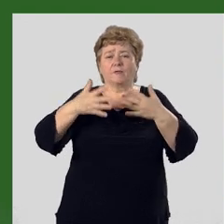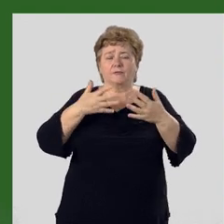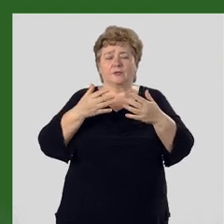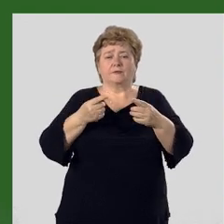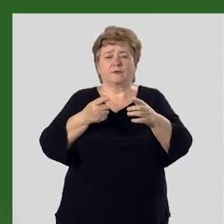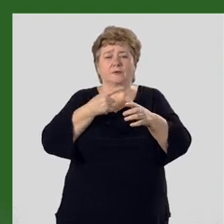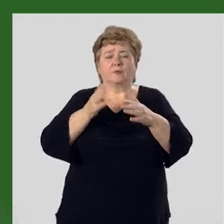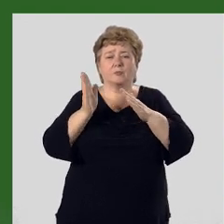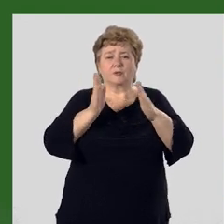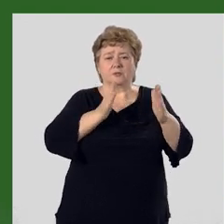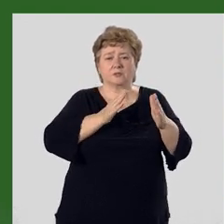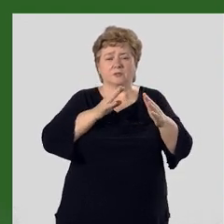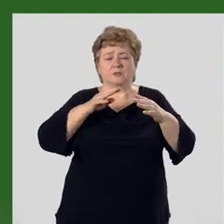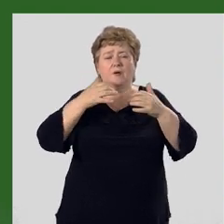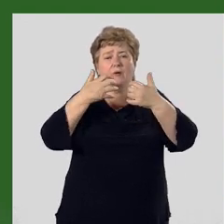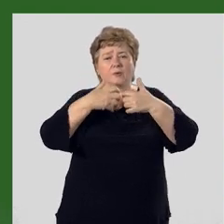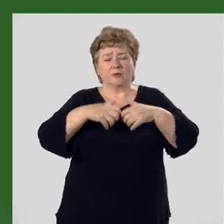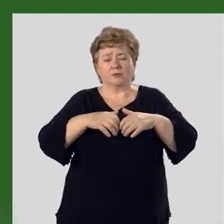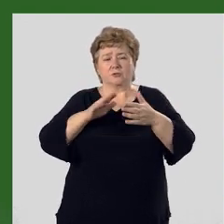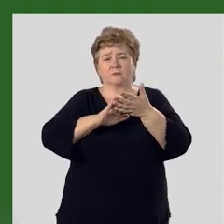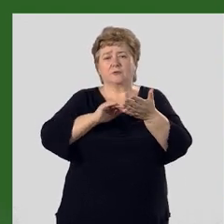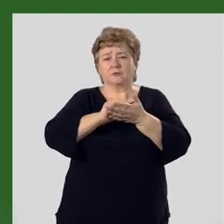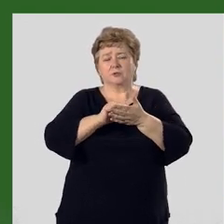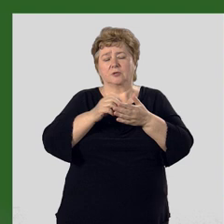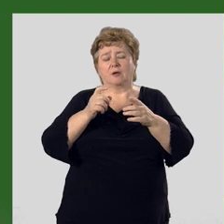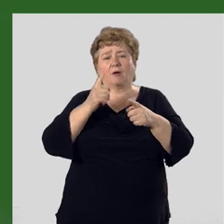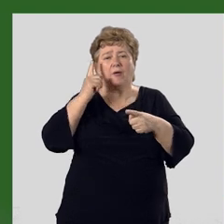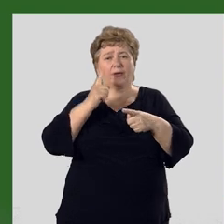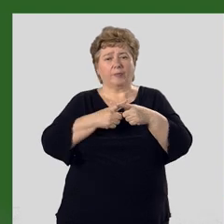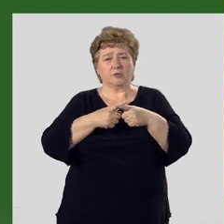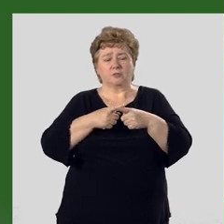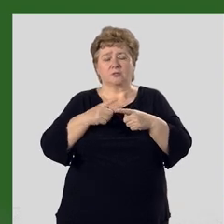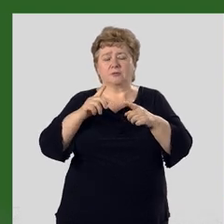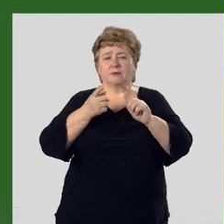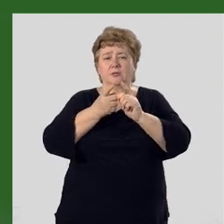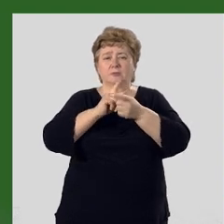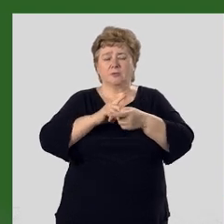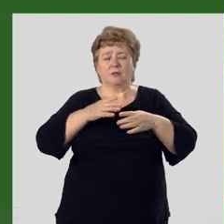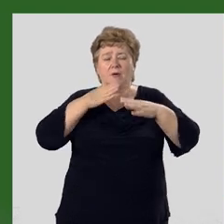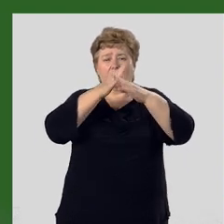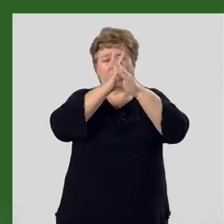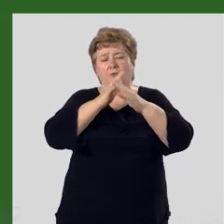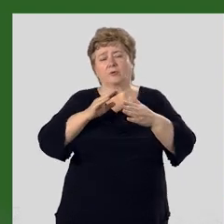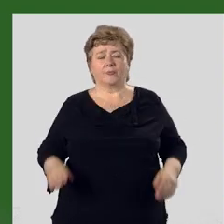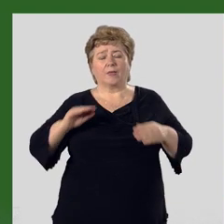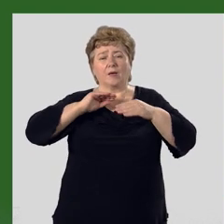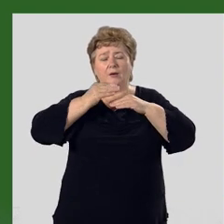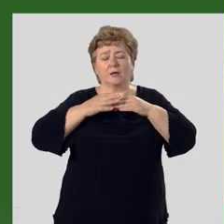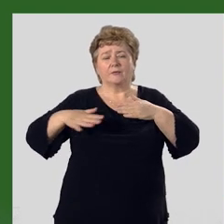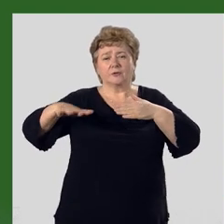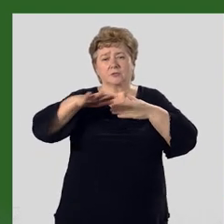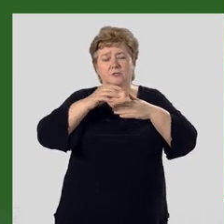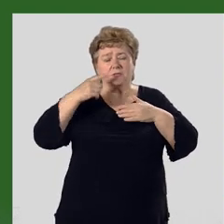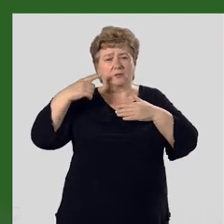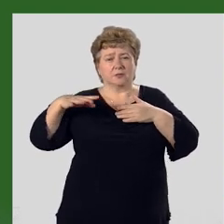называют процессы механического разрушения и химического изменения горных пород. Рельеф нашей